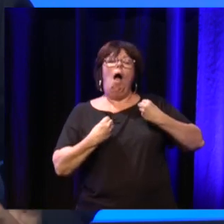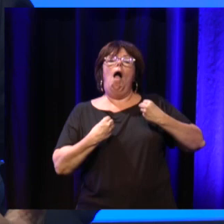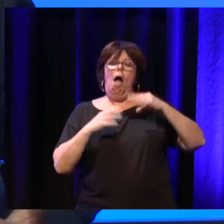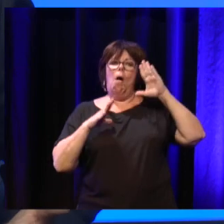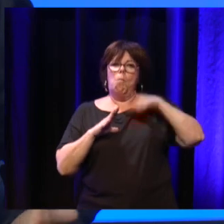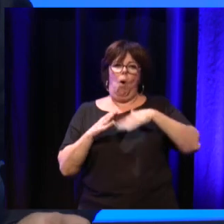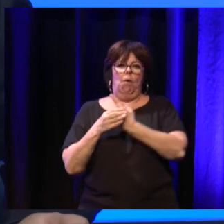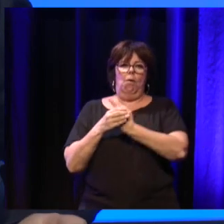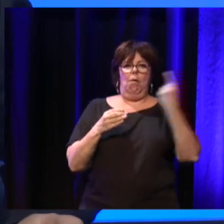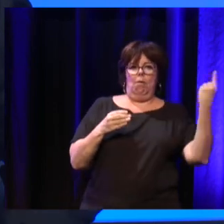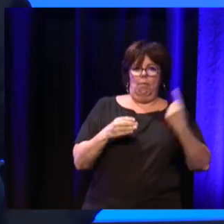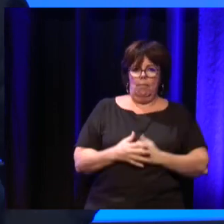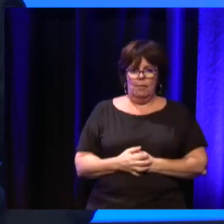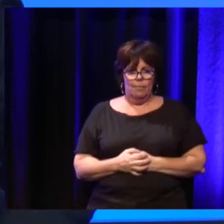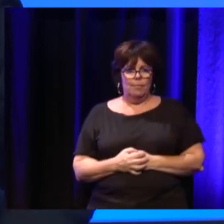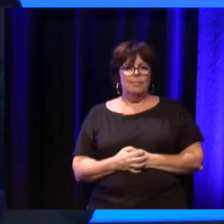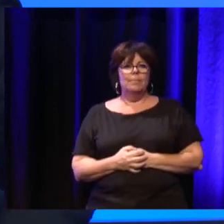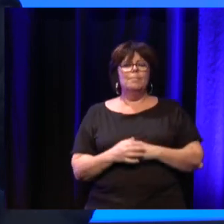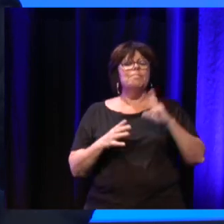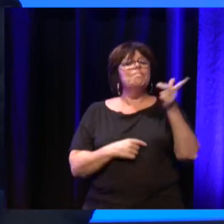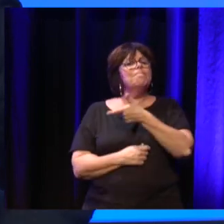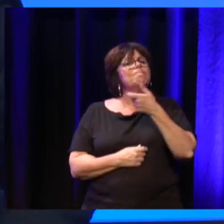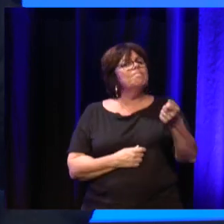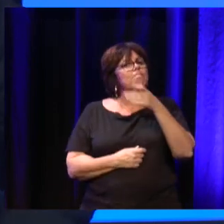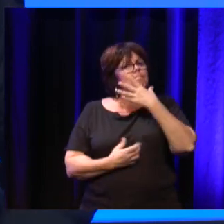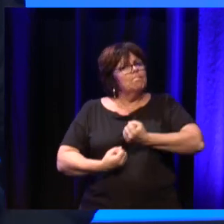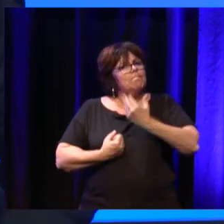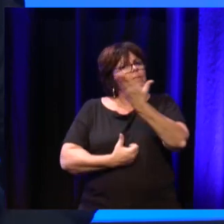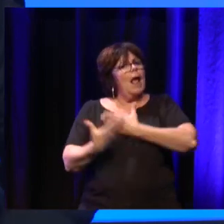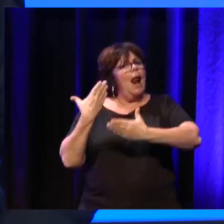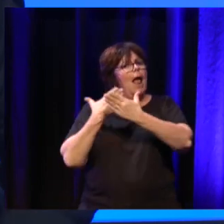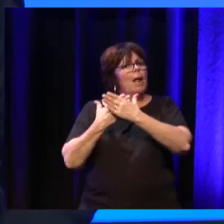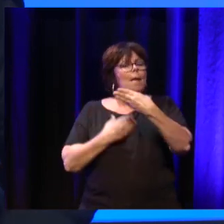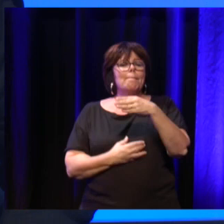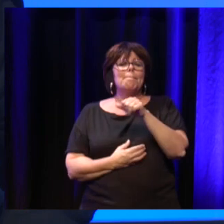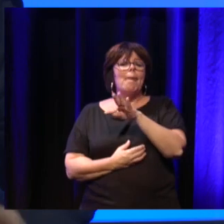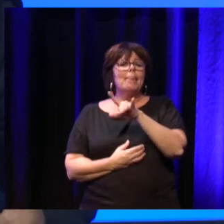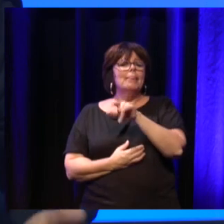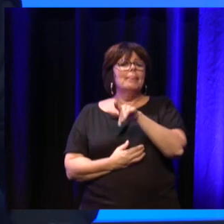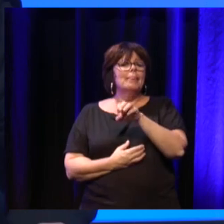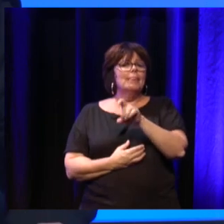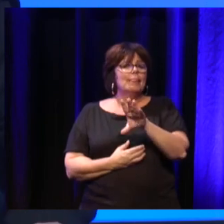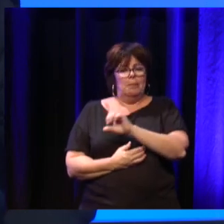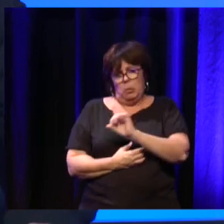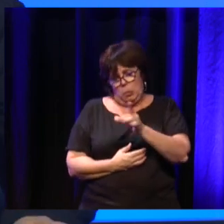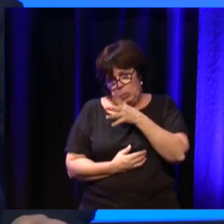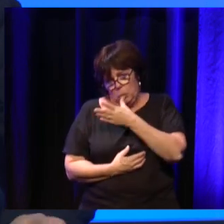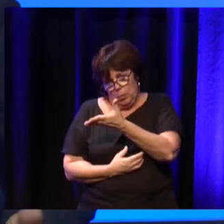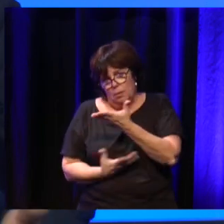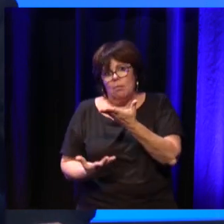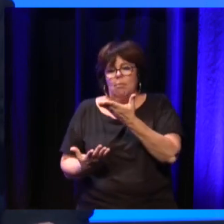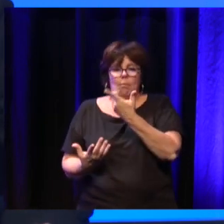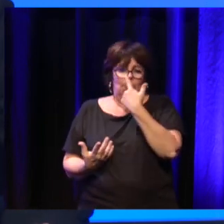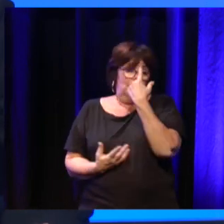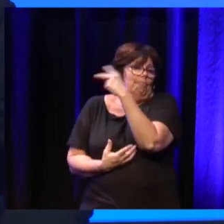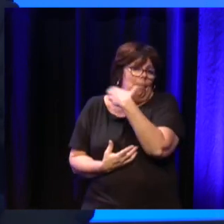J'aurais, alors je ne peux pas prendre la parole de Mathilde et donc avoir la parole de la mairie, mais en tout cas, moi, ce que j'ai pu observer depuis